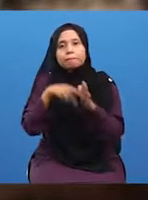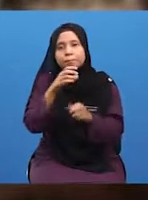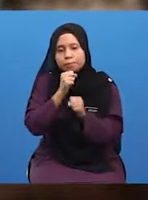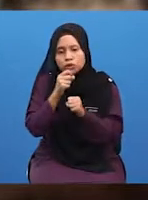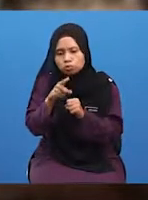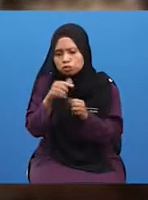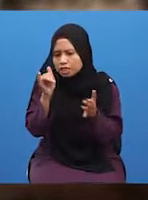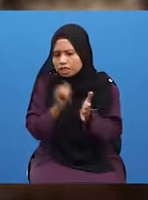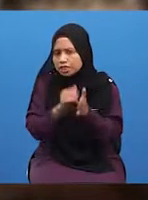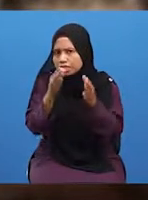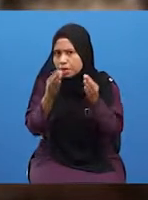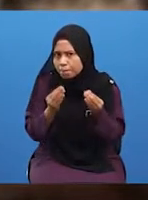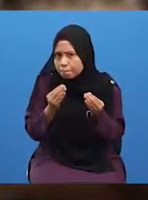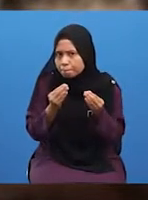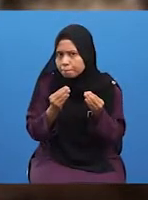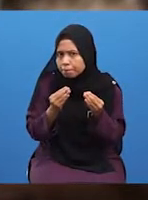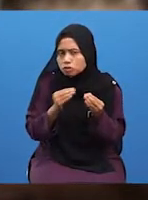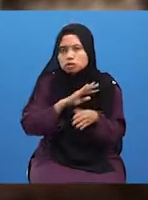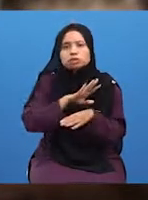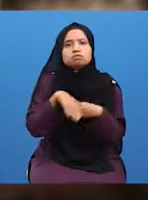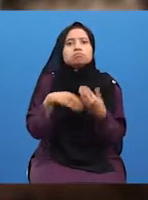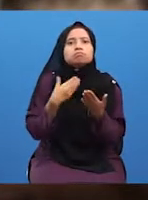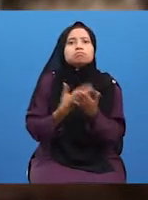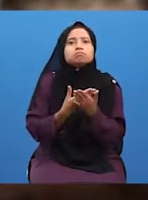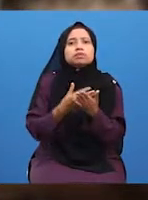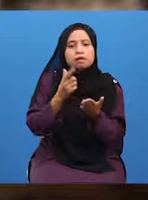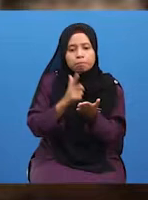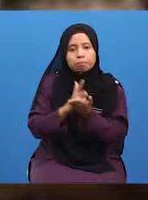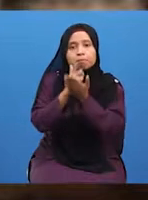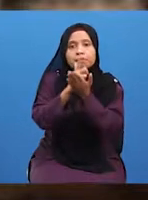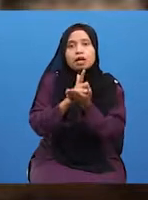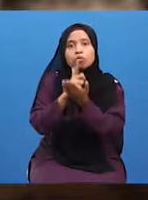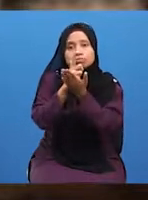beliau diterima oleh ramai ahli pelayaran.